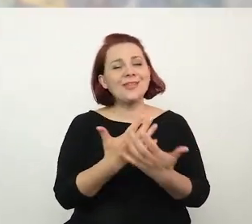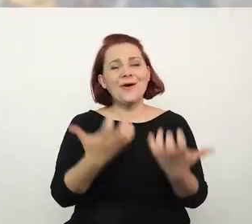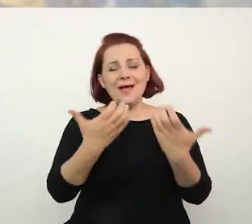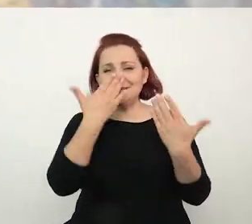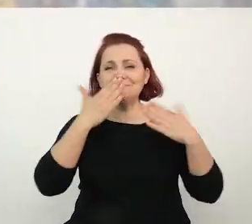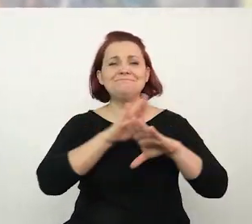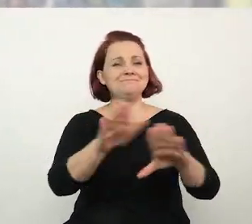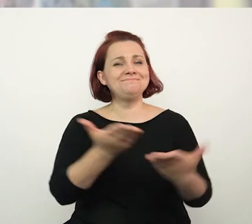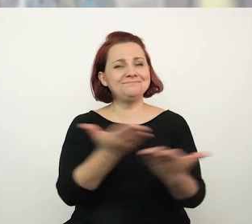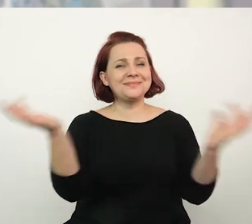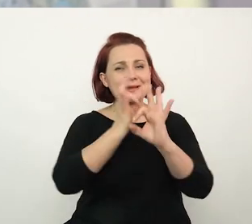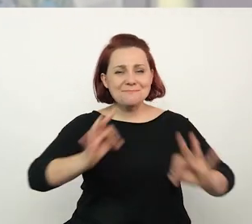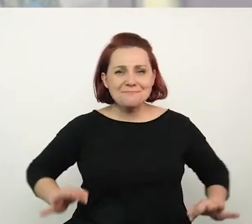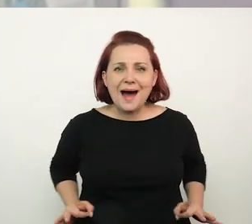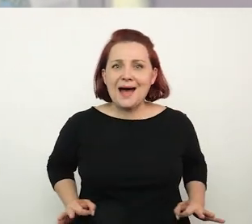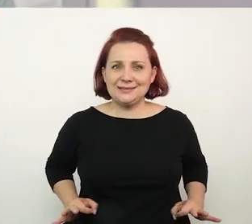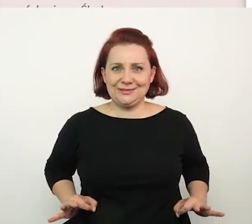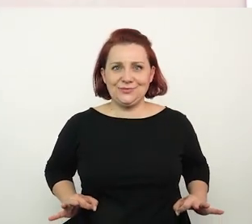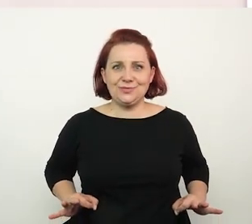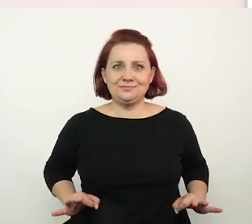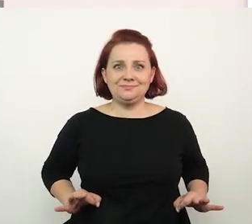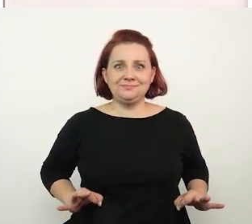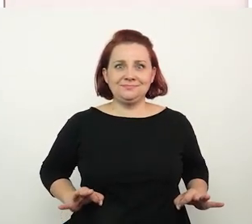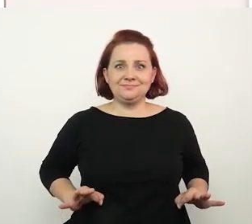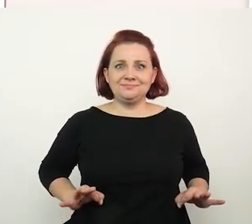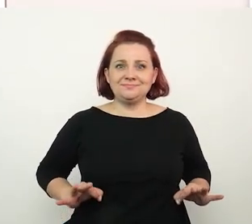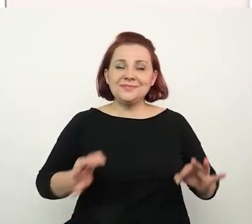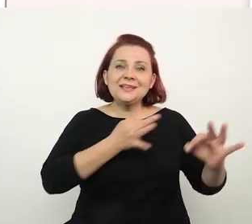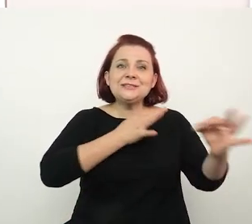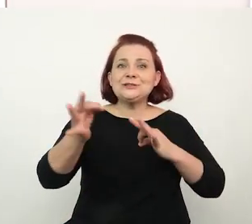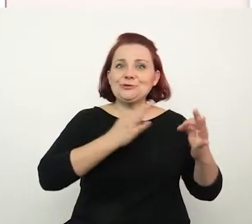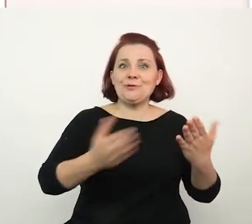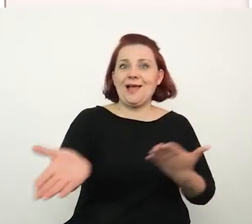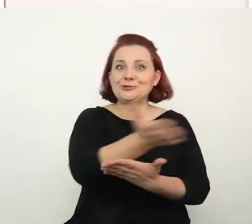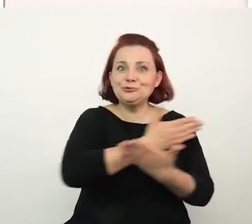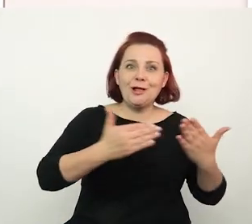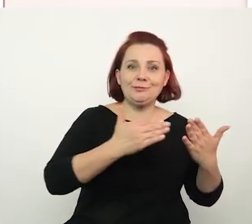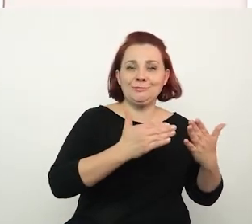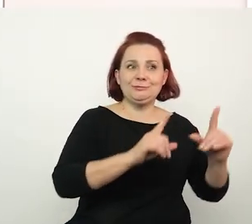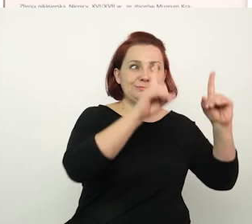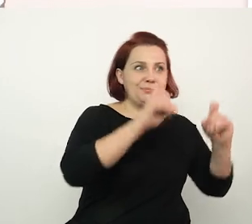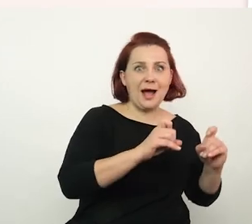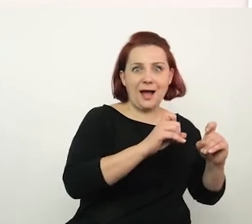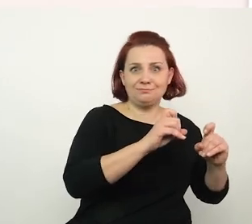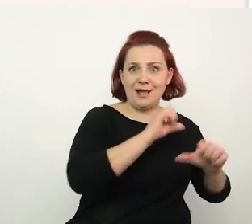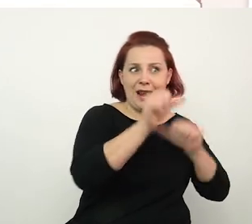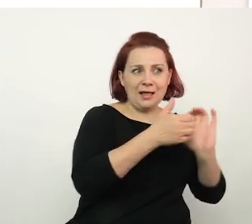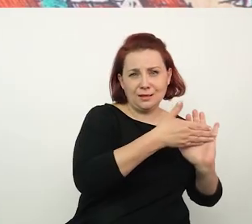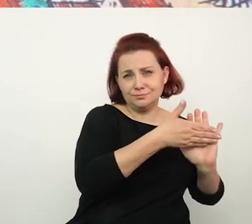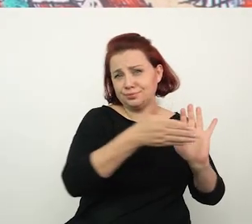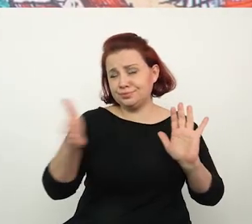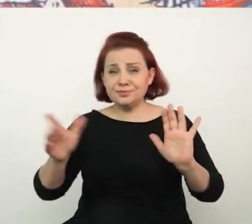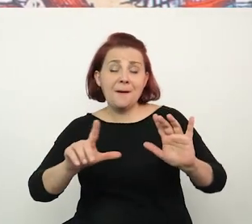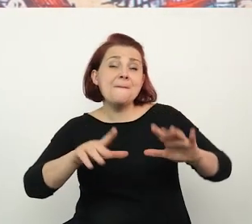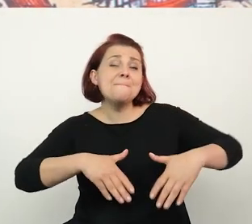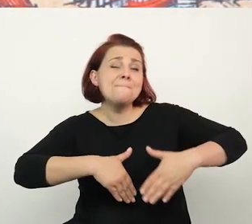tutaj cały przestrzał czasowy, jak nasza dzielnica zmieniała się przez te ponad